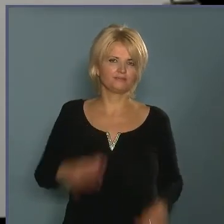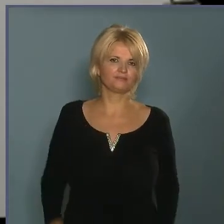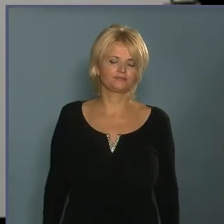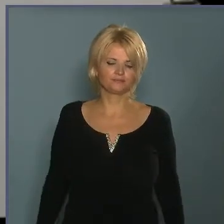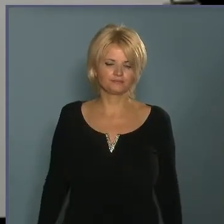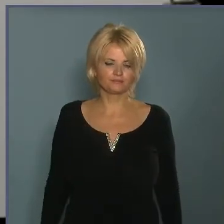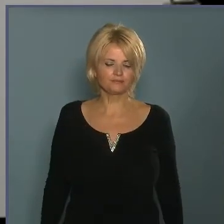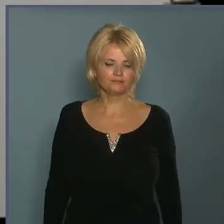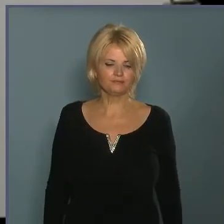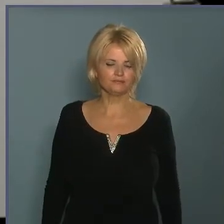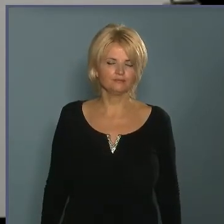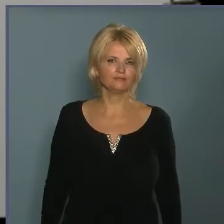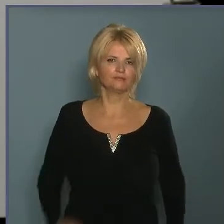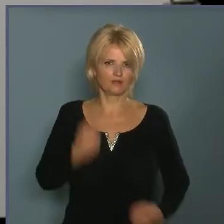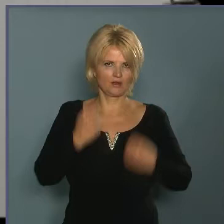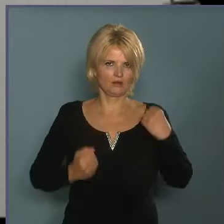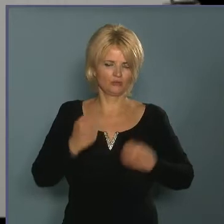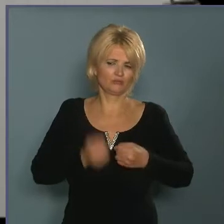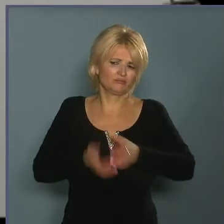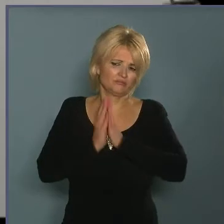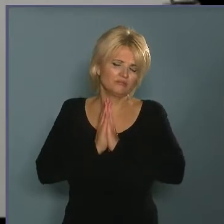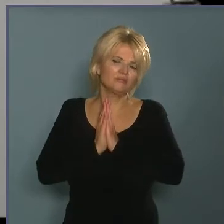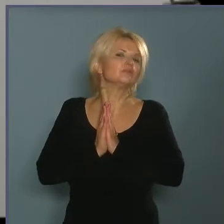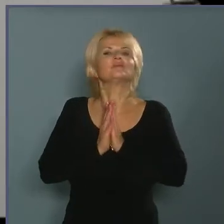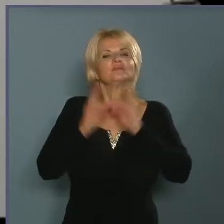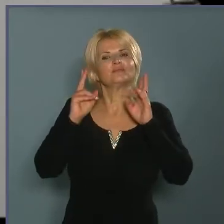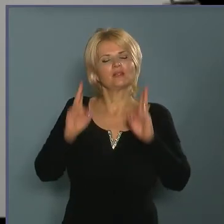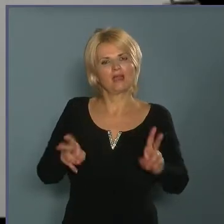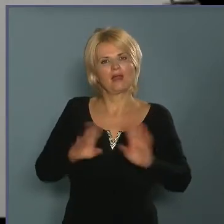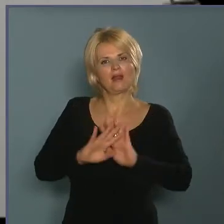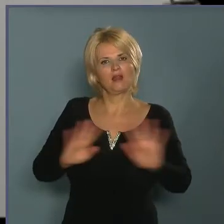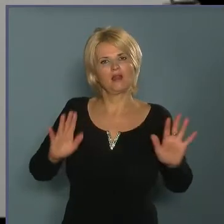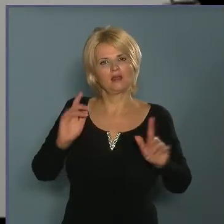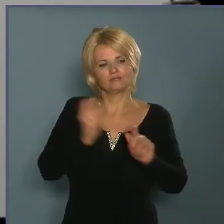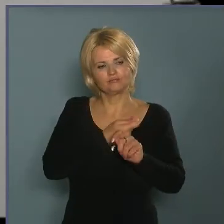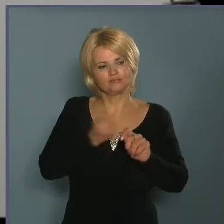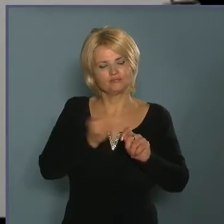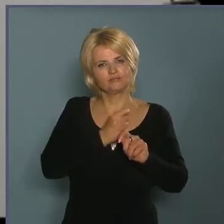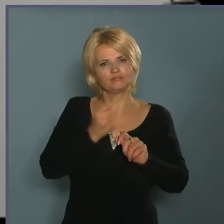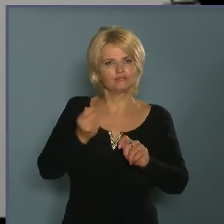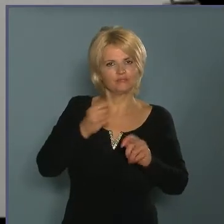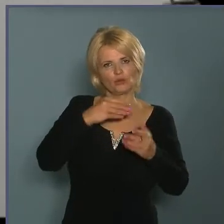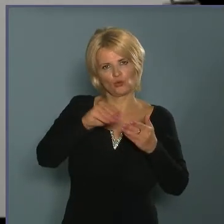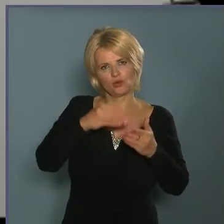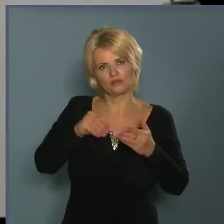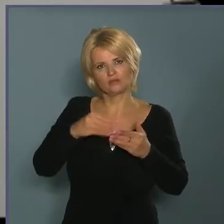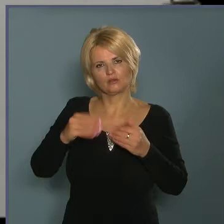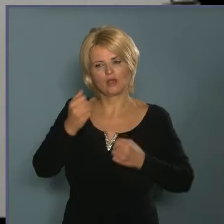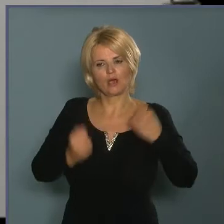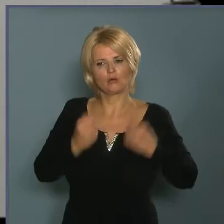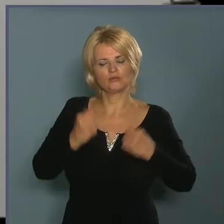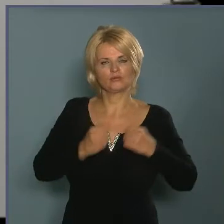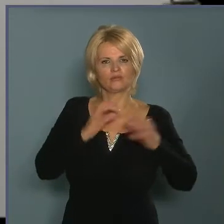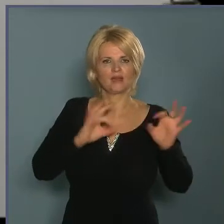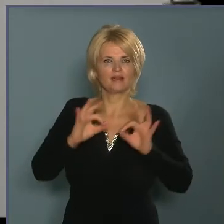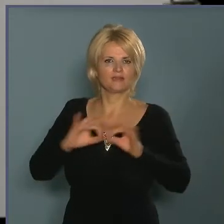társamat, hogy ne sajnáljuk rá az időt, ne sajnáljuk rá az energiát, illetve adott esetben a forintjainkat sem, hogy az autónkat